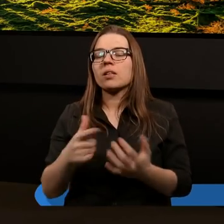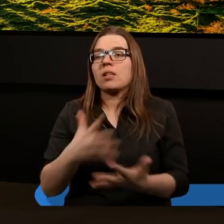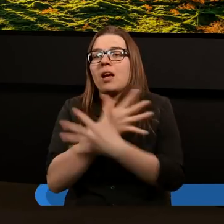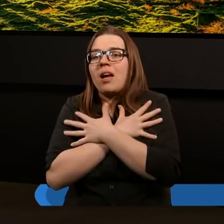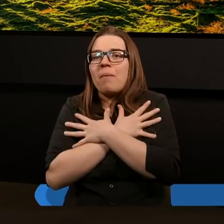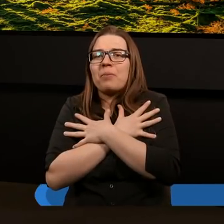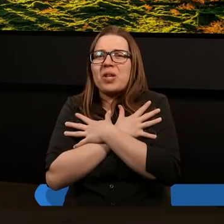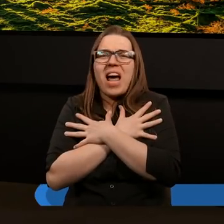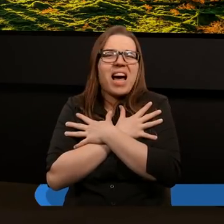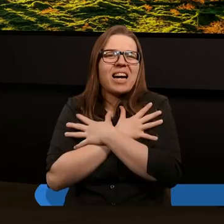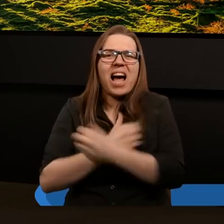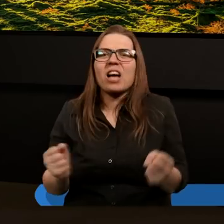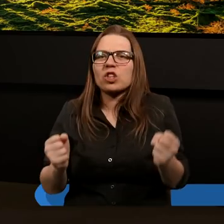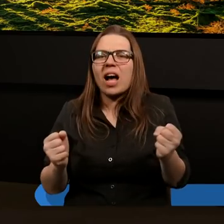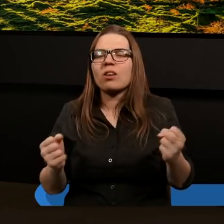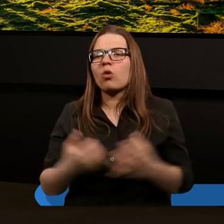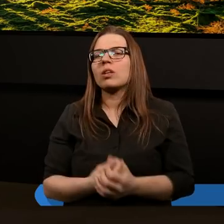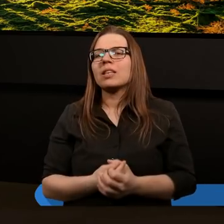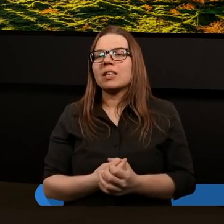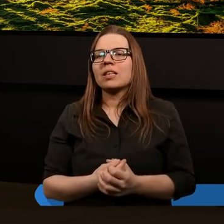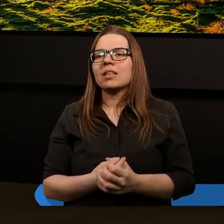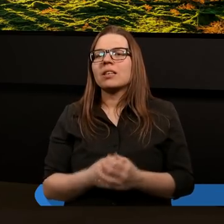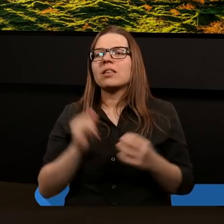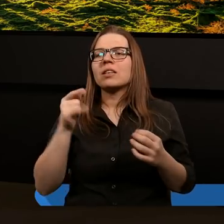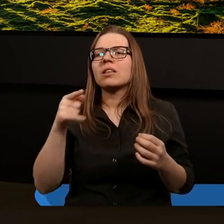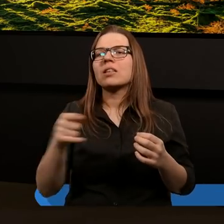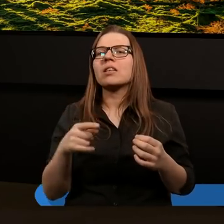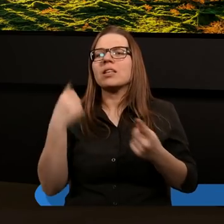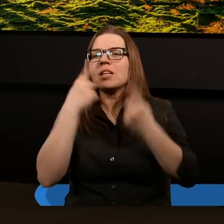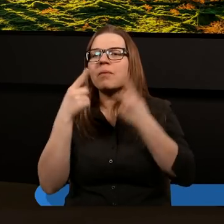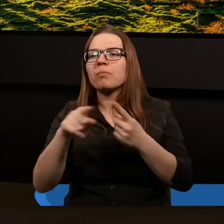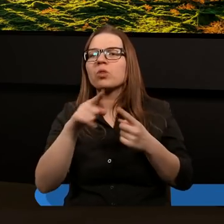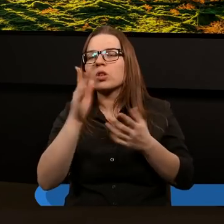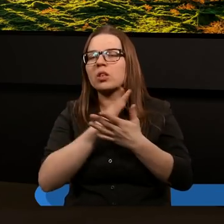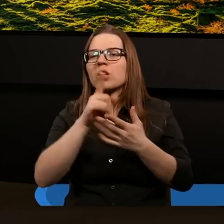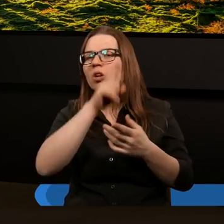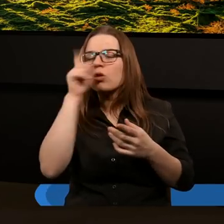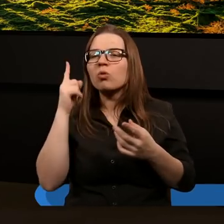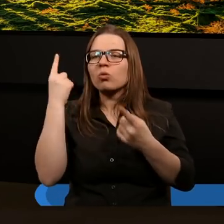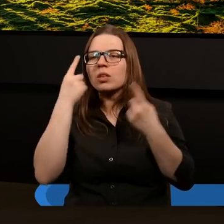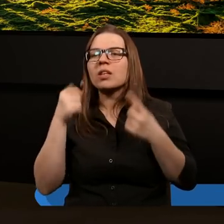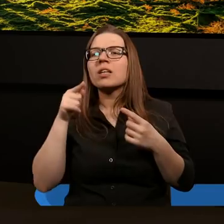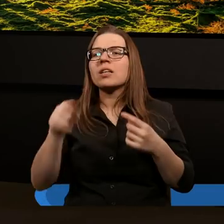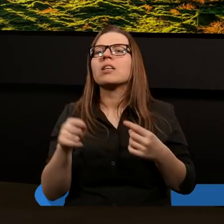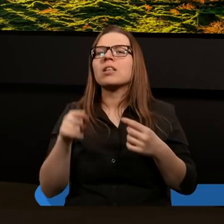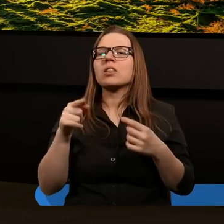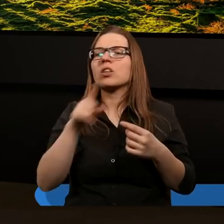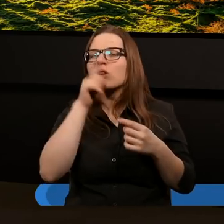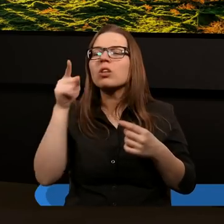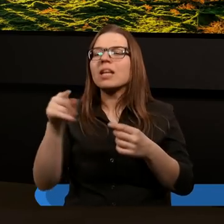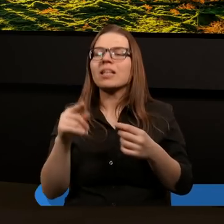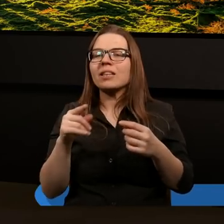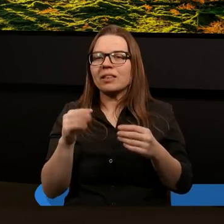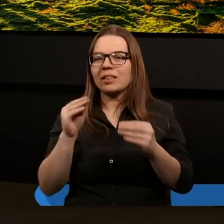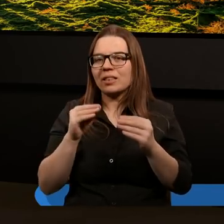Przerażające to było. I jak zinterpretowali niektórzy myśliciele i tacy myślący ludzie tej